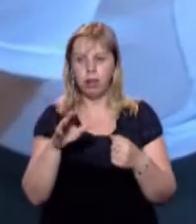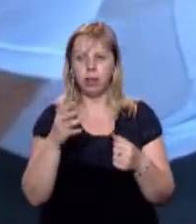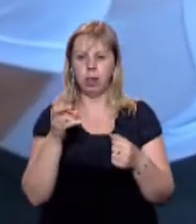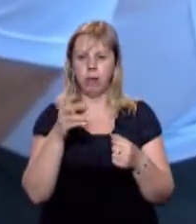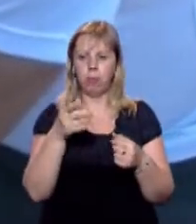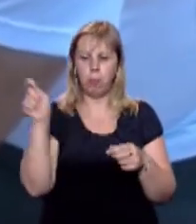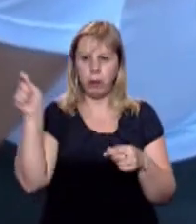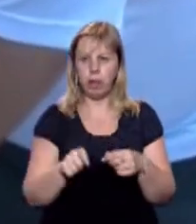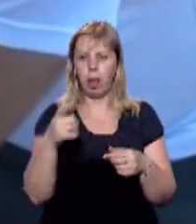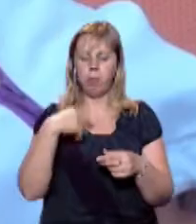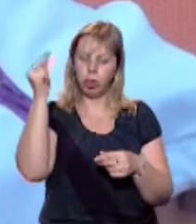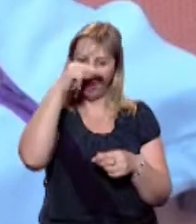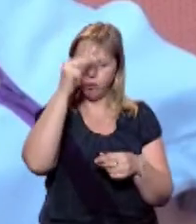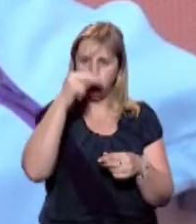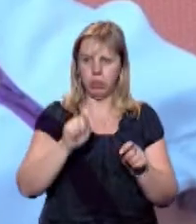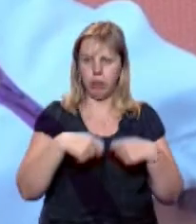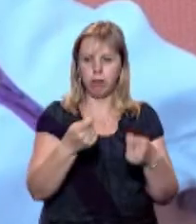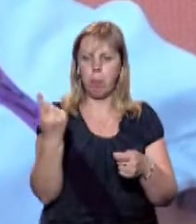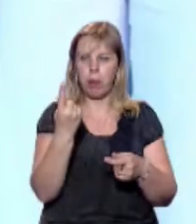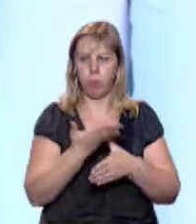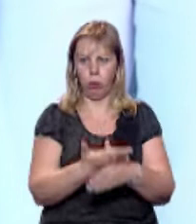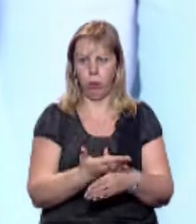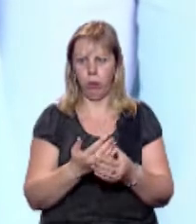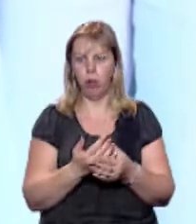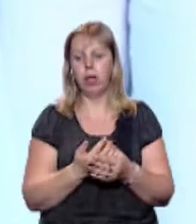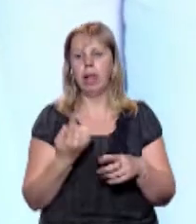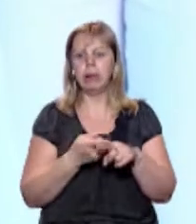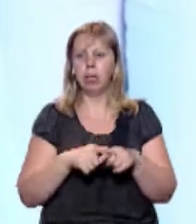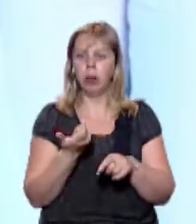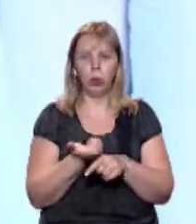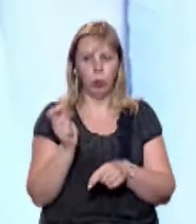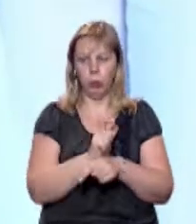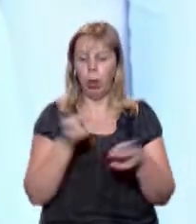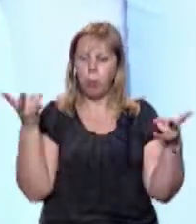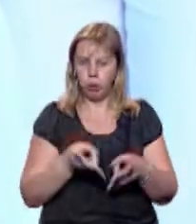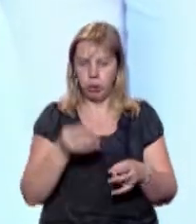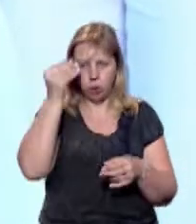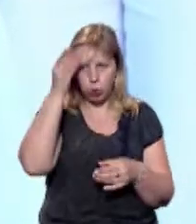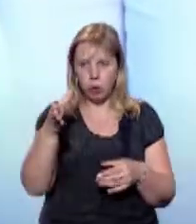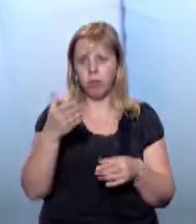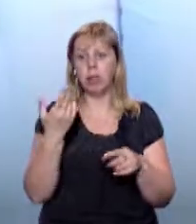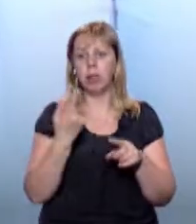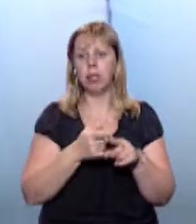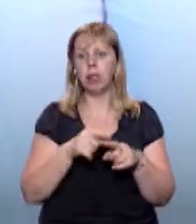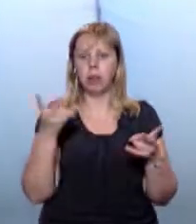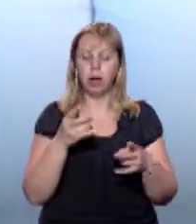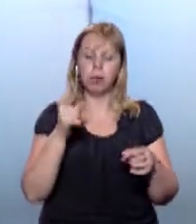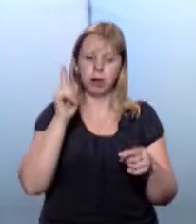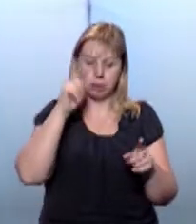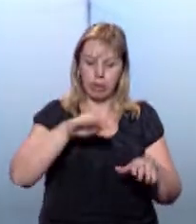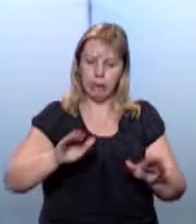Негровець, приїхав, аби навчитися надавати першу допомогу. Це дуже потрібний досвід, адже треба дітям так само